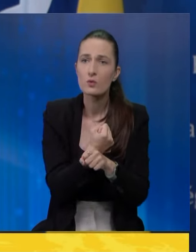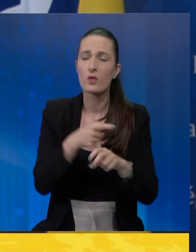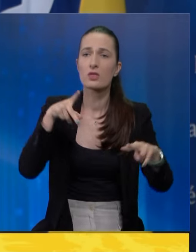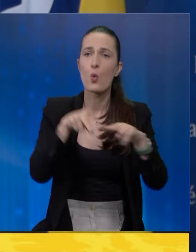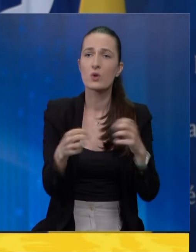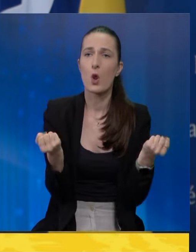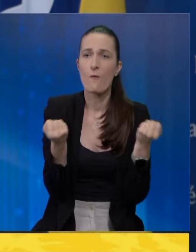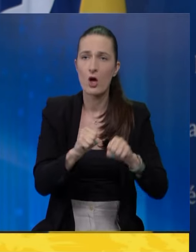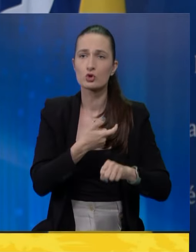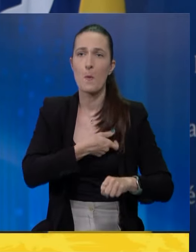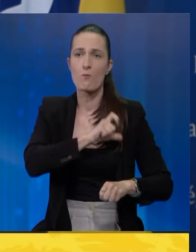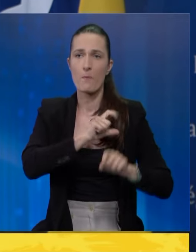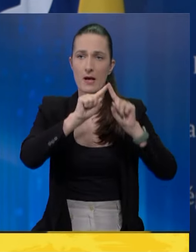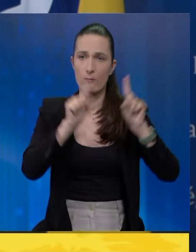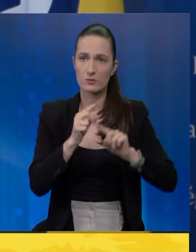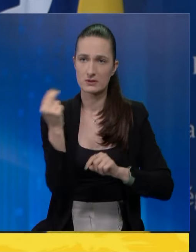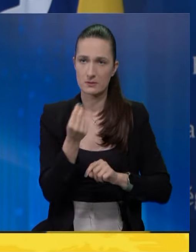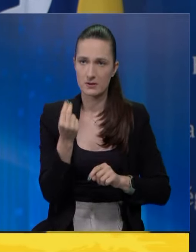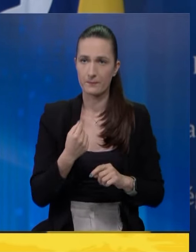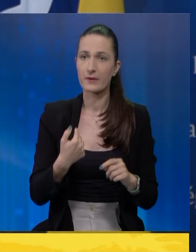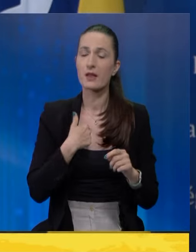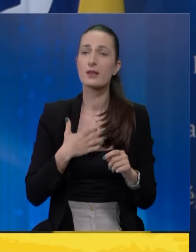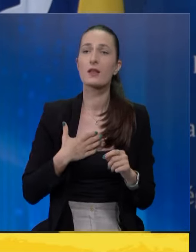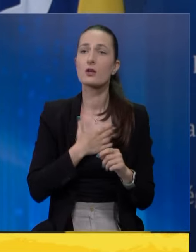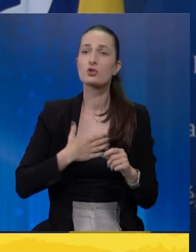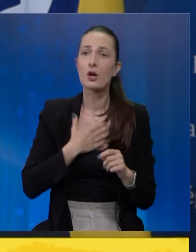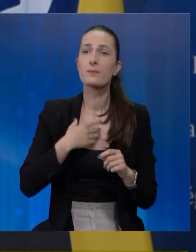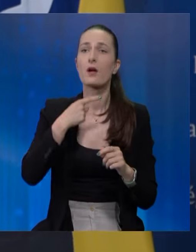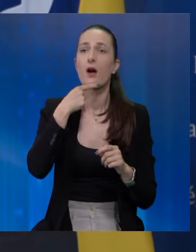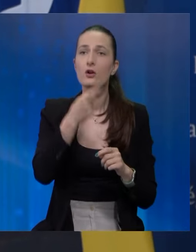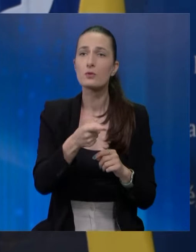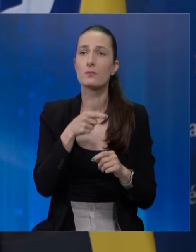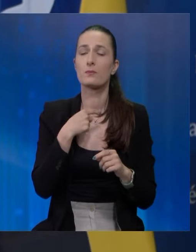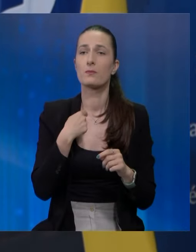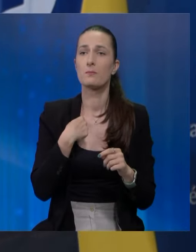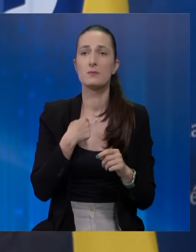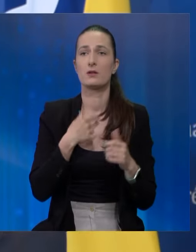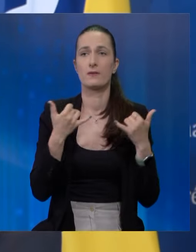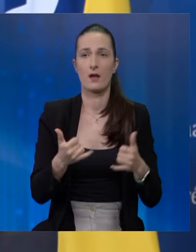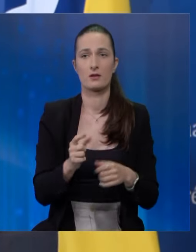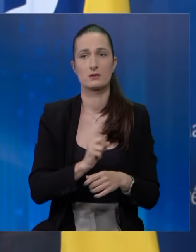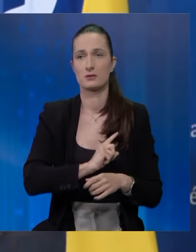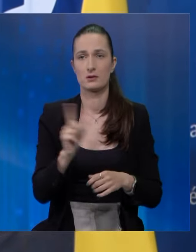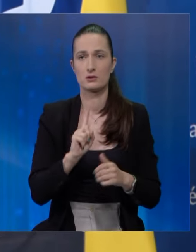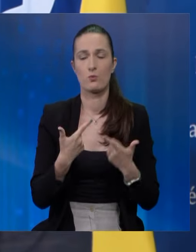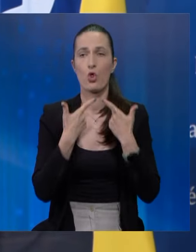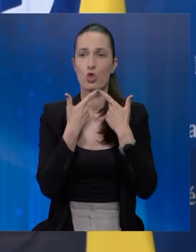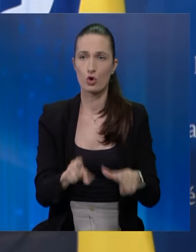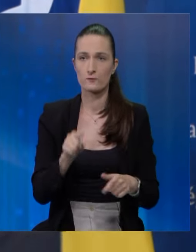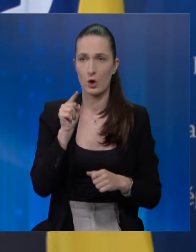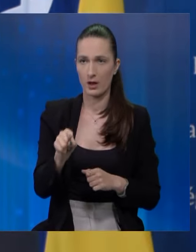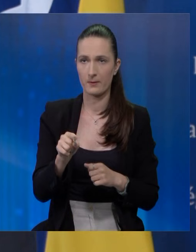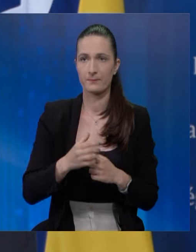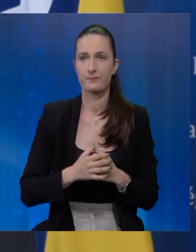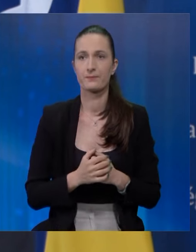BH, pokušao je da ukine ovlašćenja Mupa Republike Srpske. Evo ja kao ministar koji dolazi iz Republike